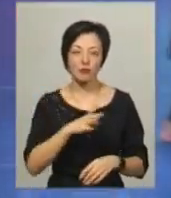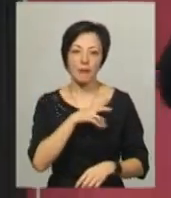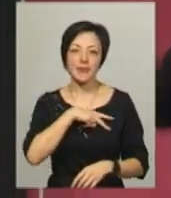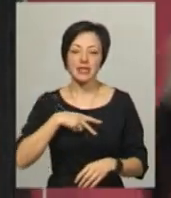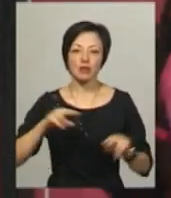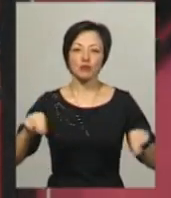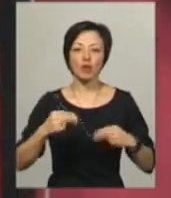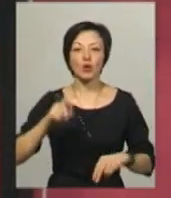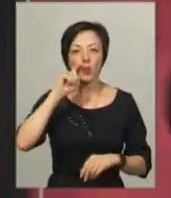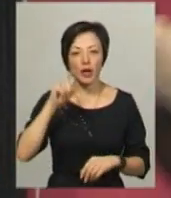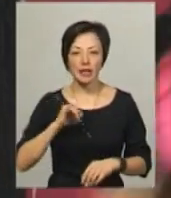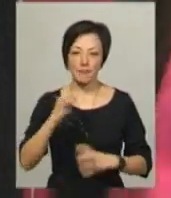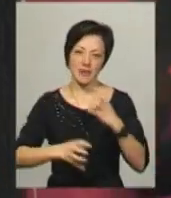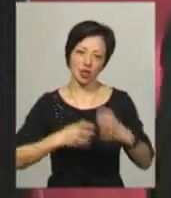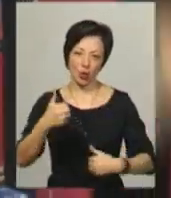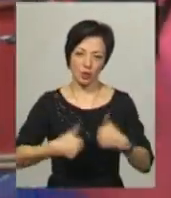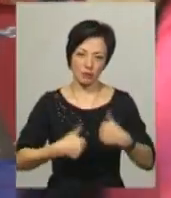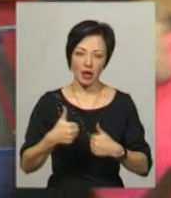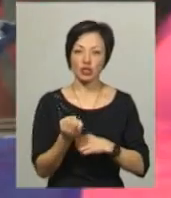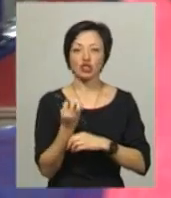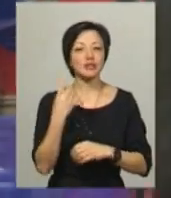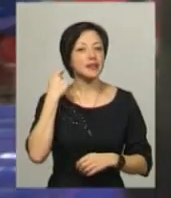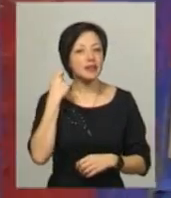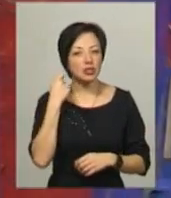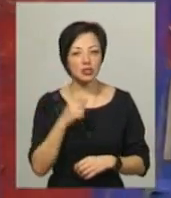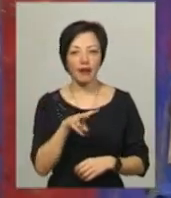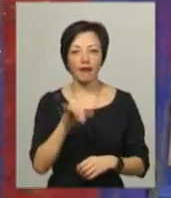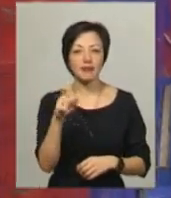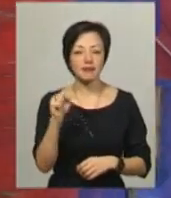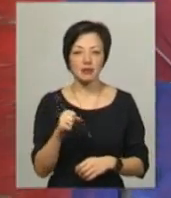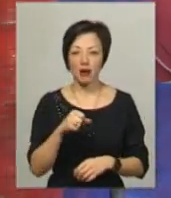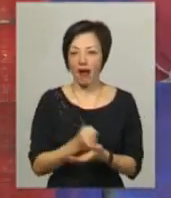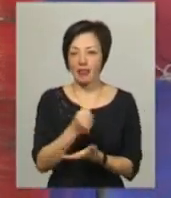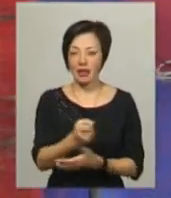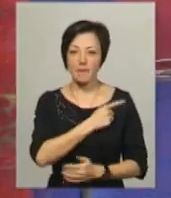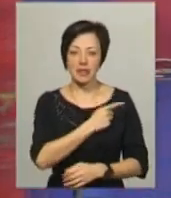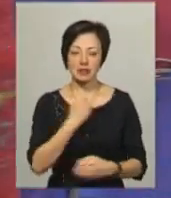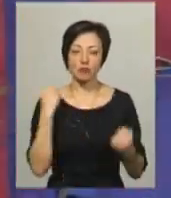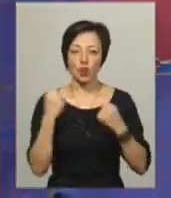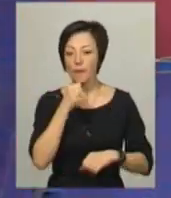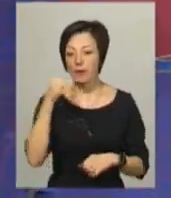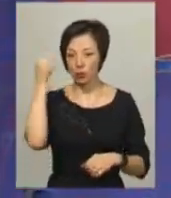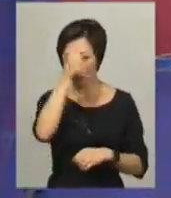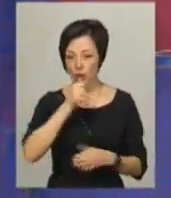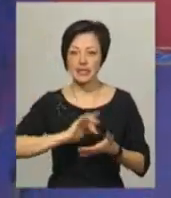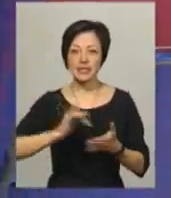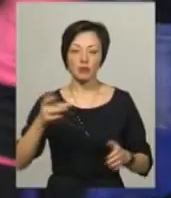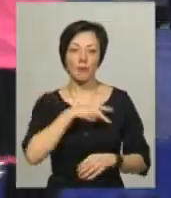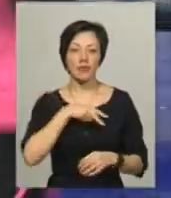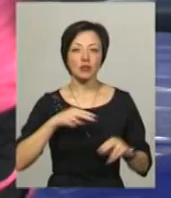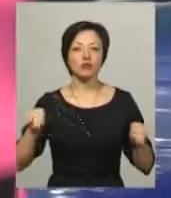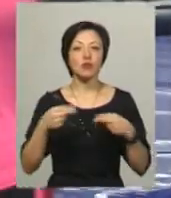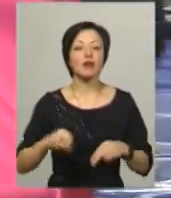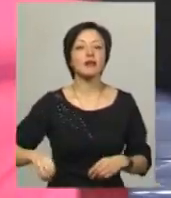призерками чемпіонатів України і міжнародних змагань. 14-річна Єлизавета Воєвудко, кандидат майстер спорту, минулому році стала срібною призеркою